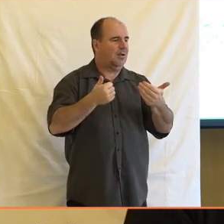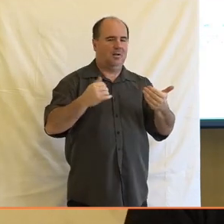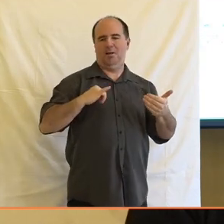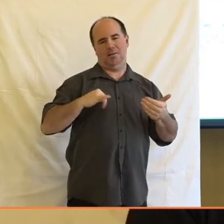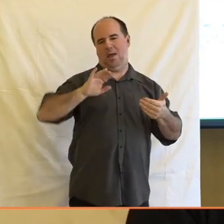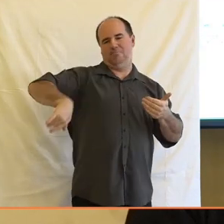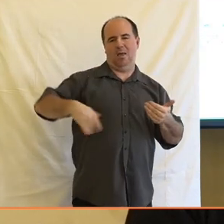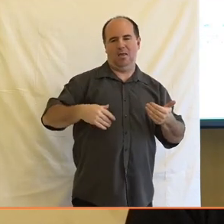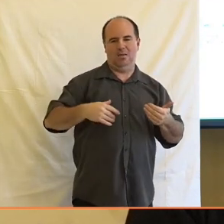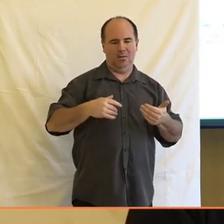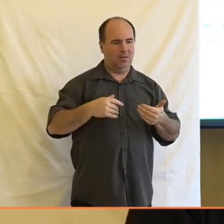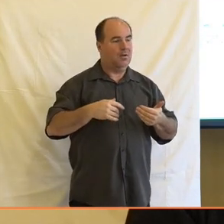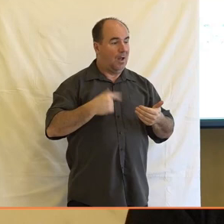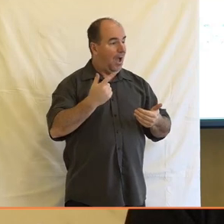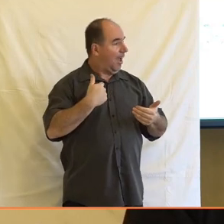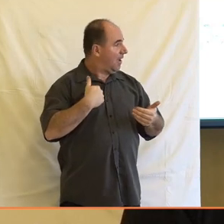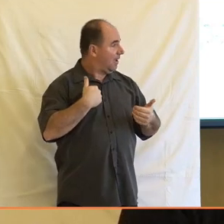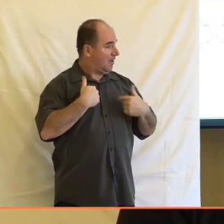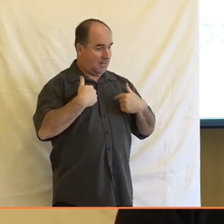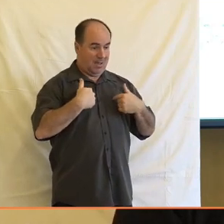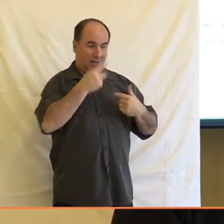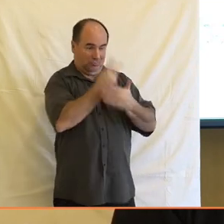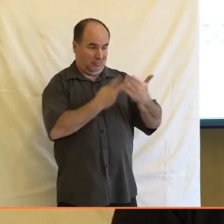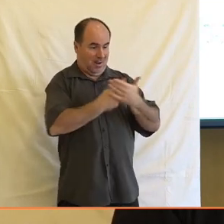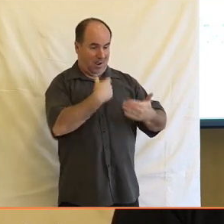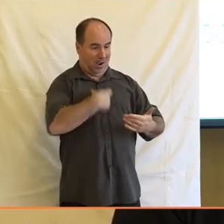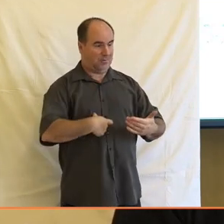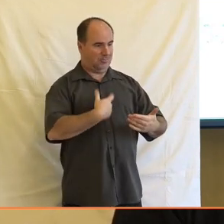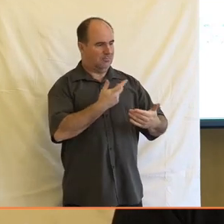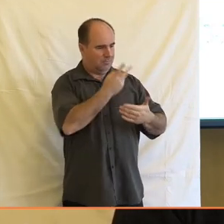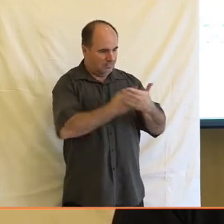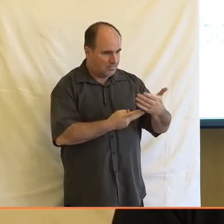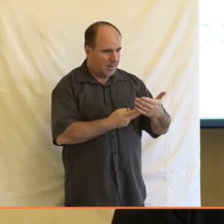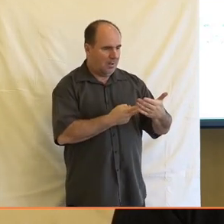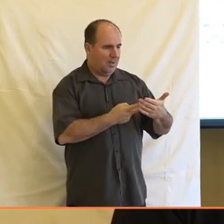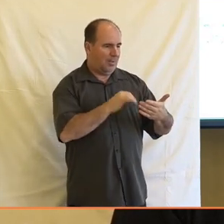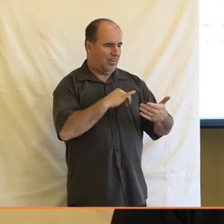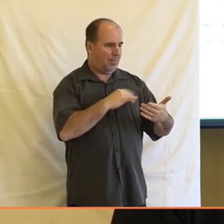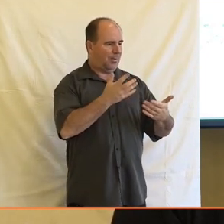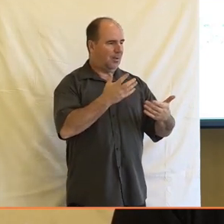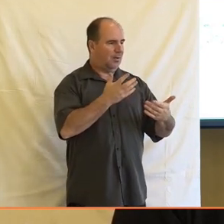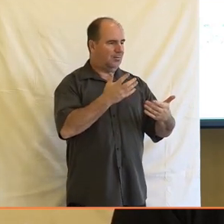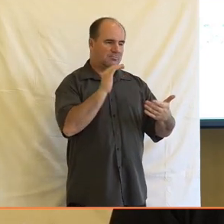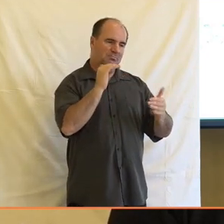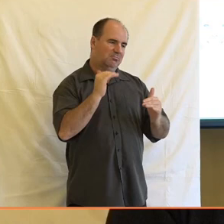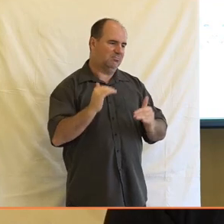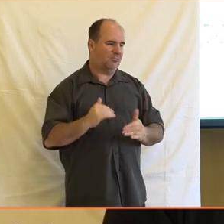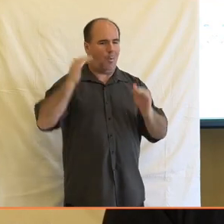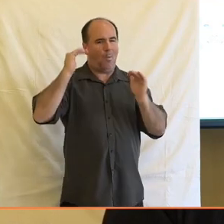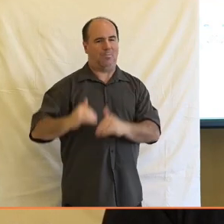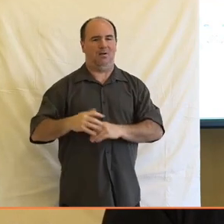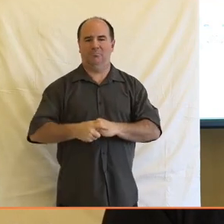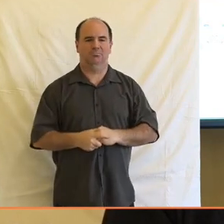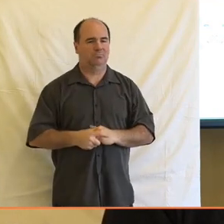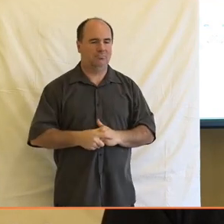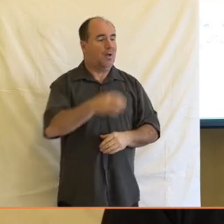natypovávaný, bude ovlivňovat například i spousta nahodělých faktorů v tom, co mě třeba v daném období zajímalo. A ta nebezpečnost toho je, že